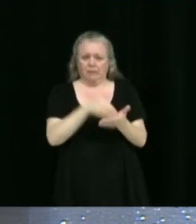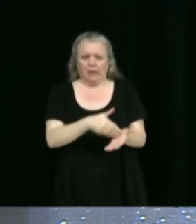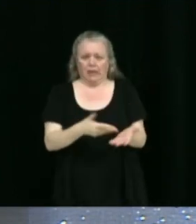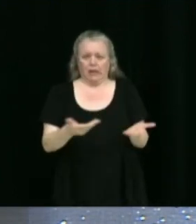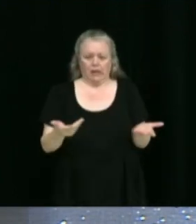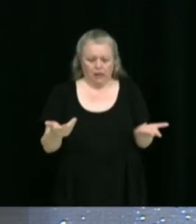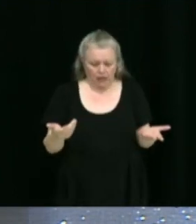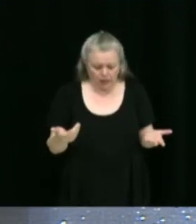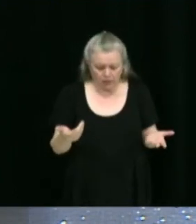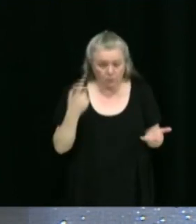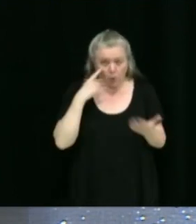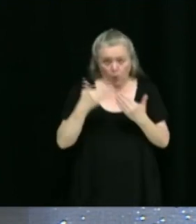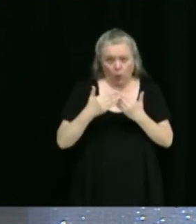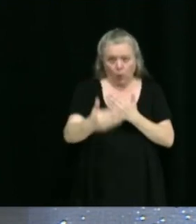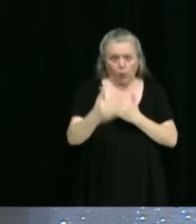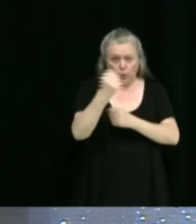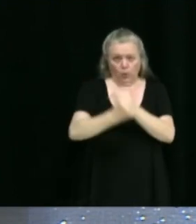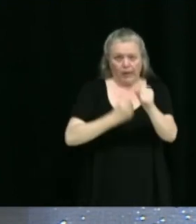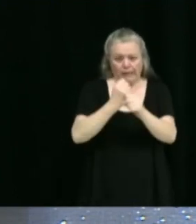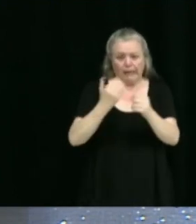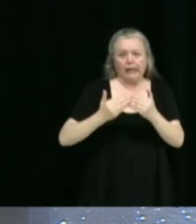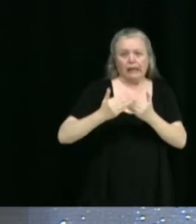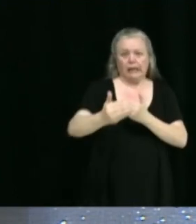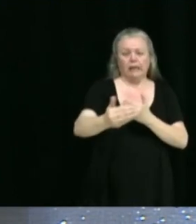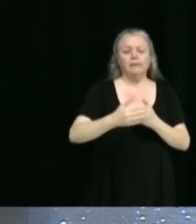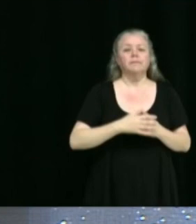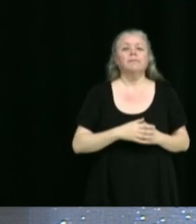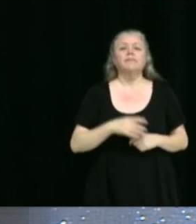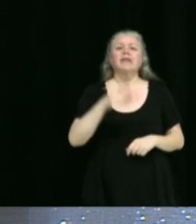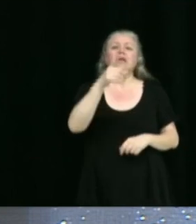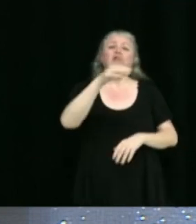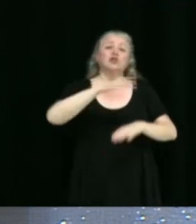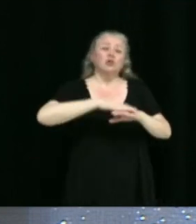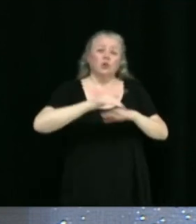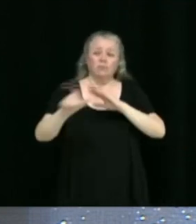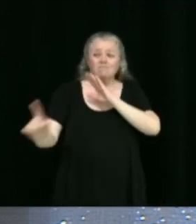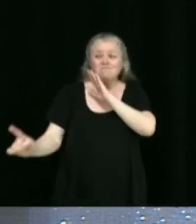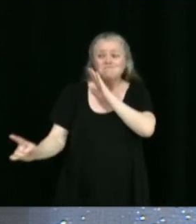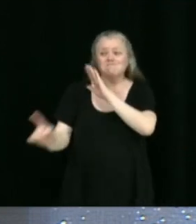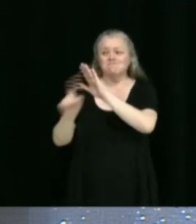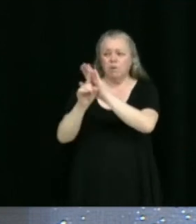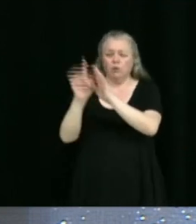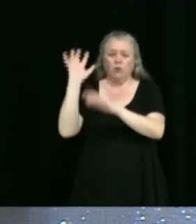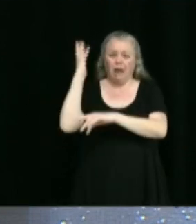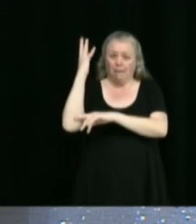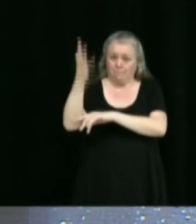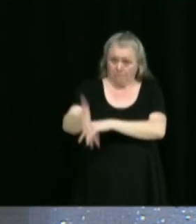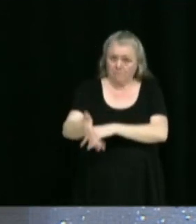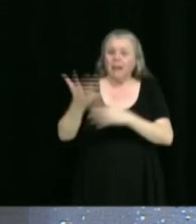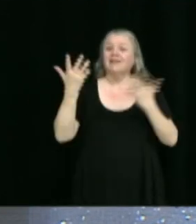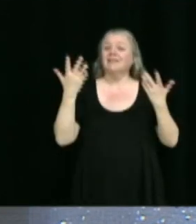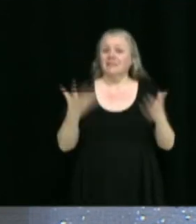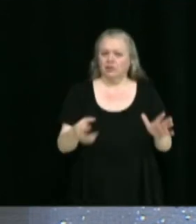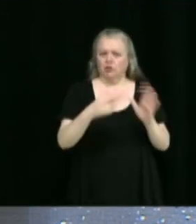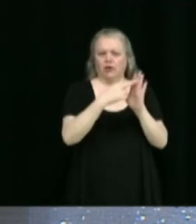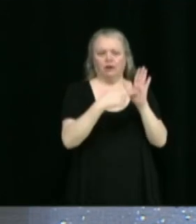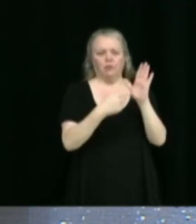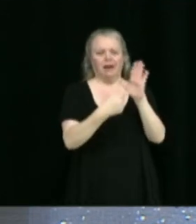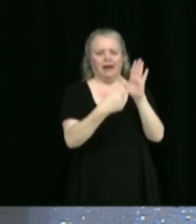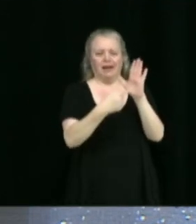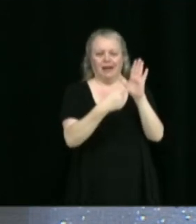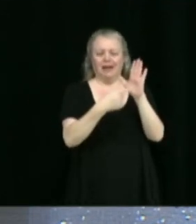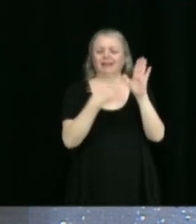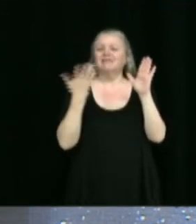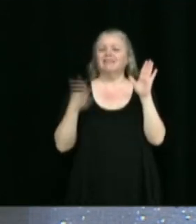d'arbres au cours des prochaines années. En ce qui a trait à l'interdiction d'abattage d'arbres, oui, il déjà une réglementation à Victoriaville qui